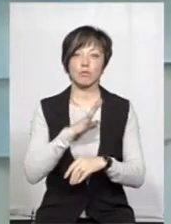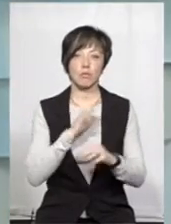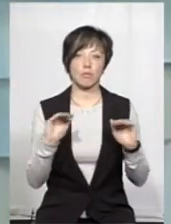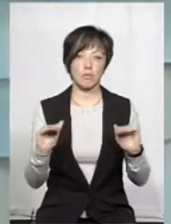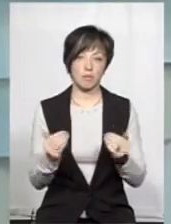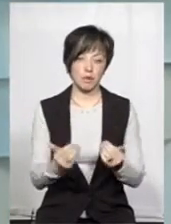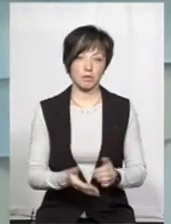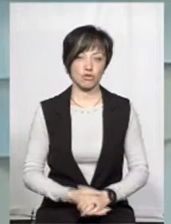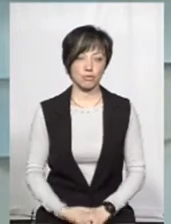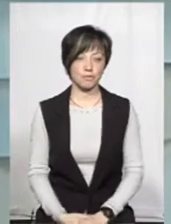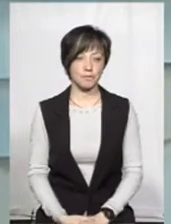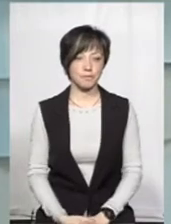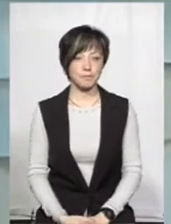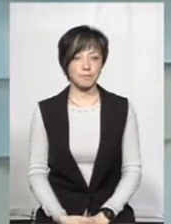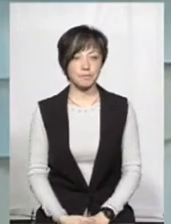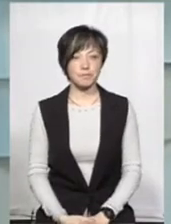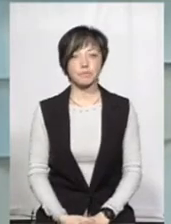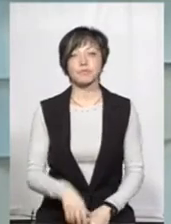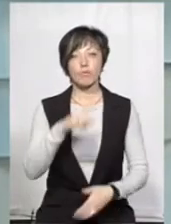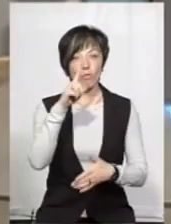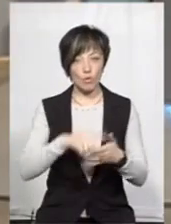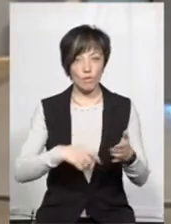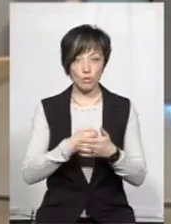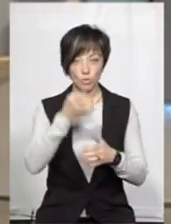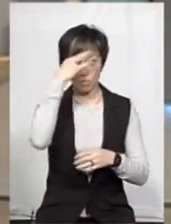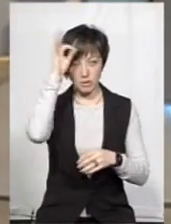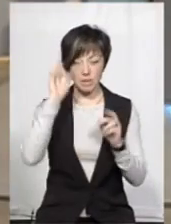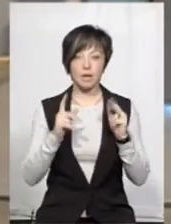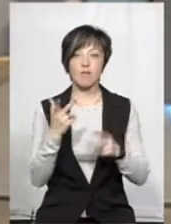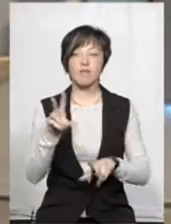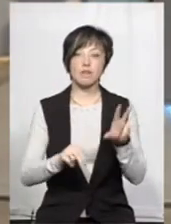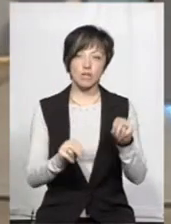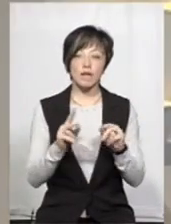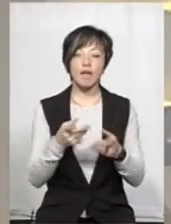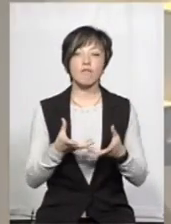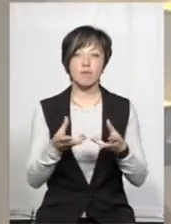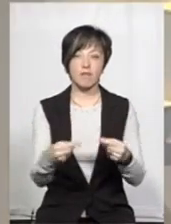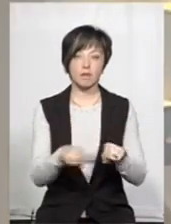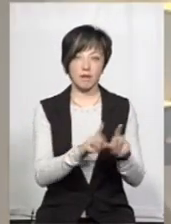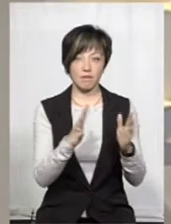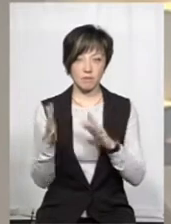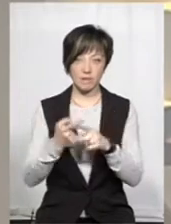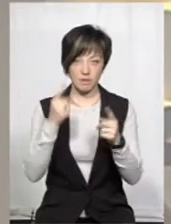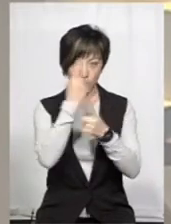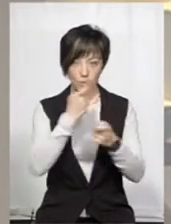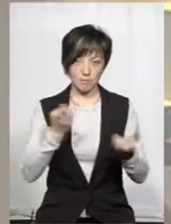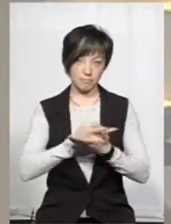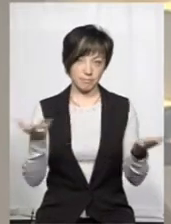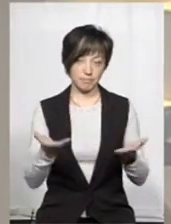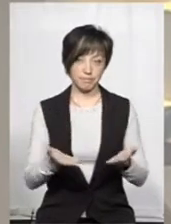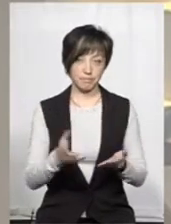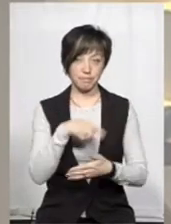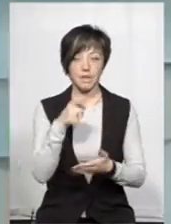було зведено на нівець. От на довірі до поліцейських, усе ж таки, як, Ви вважаєте, як позначаються такі випадки, коли ця інформація СТГ